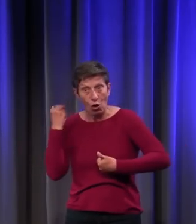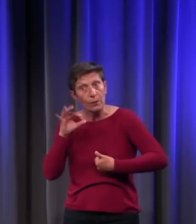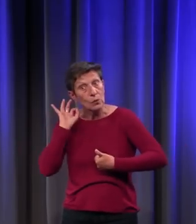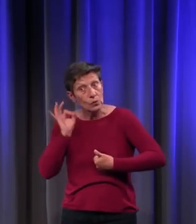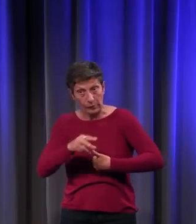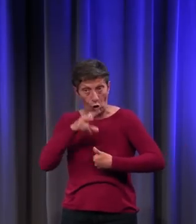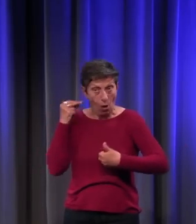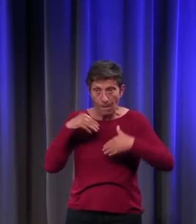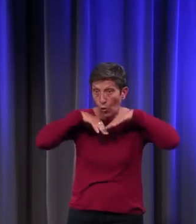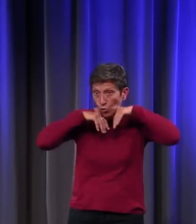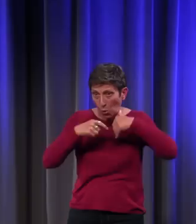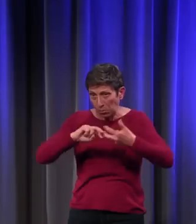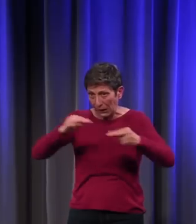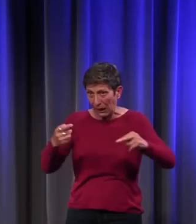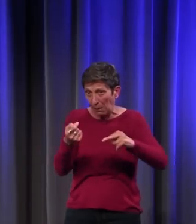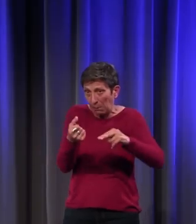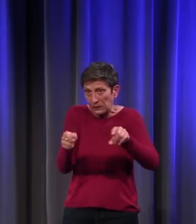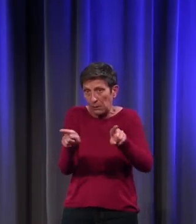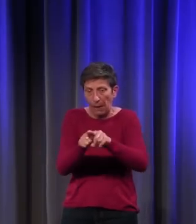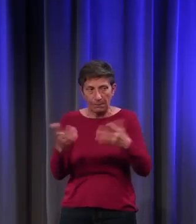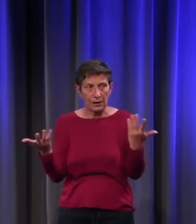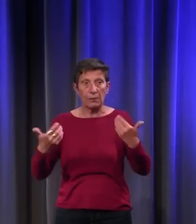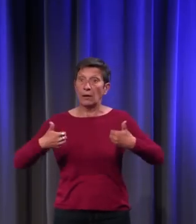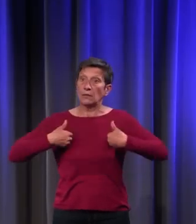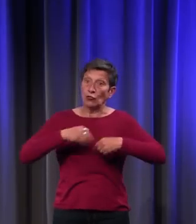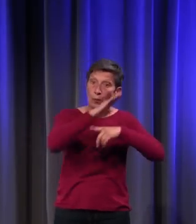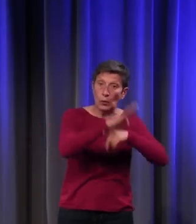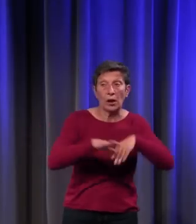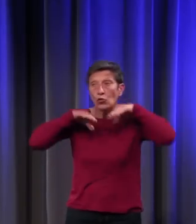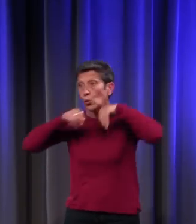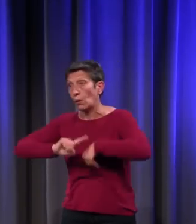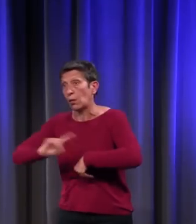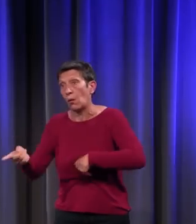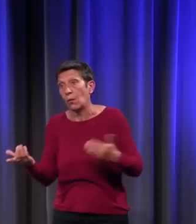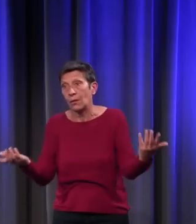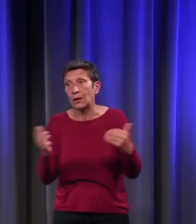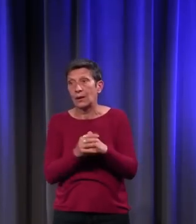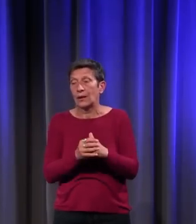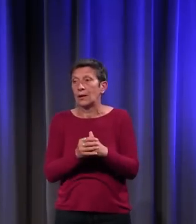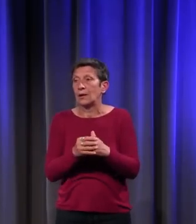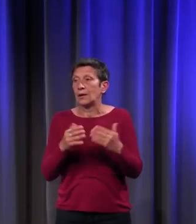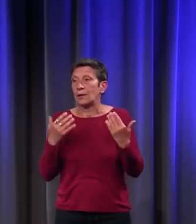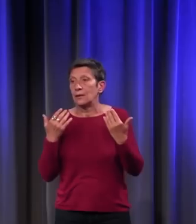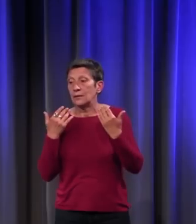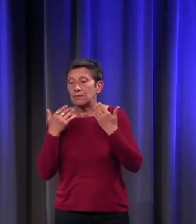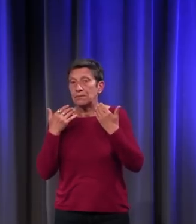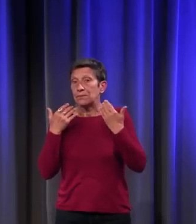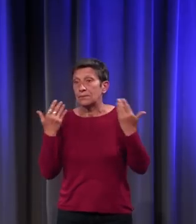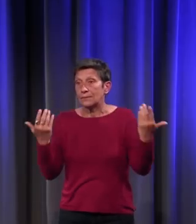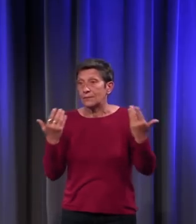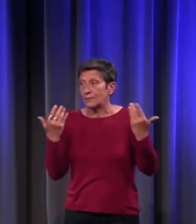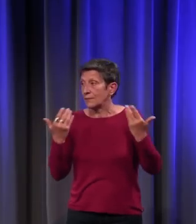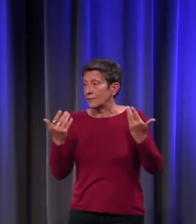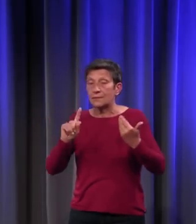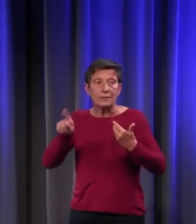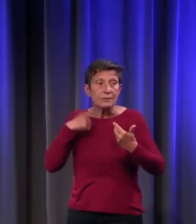quasiment pareil. Mais comme le singe est protégé et le cochon, non, les emprunts pour greffe d'organes,